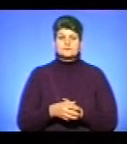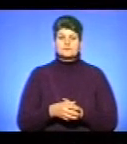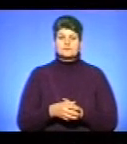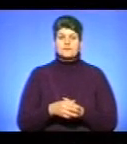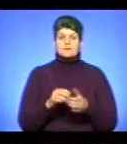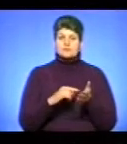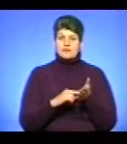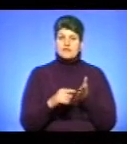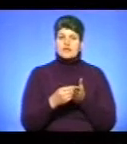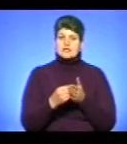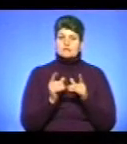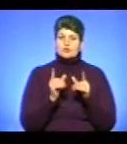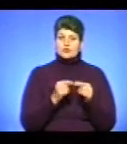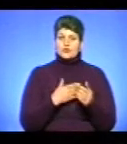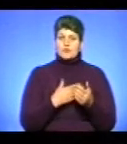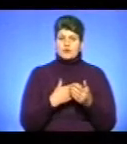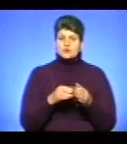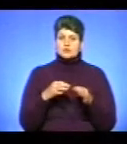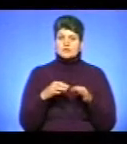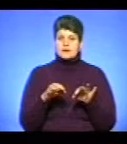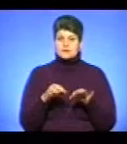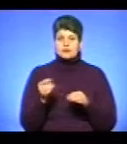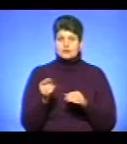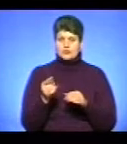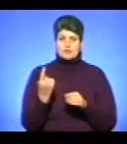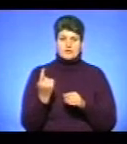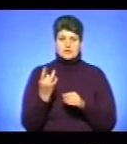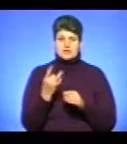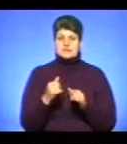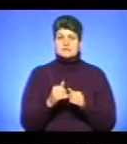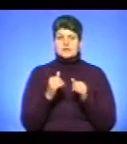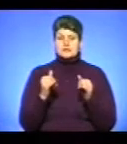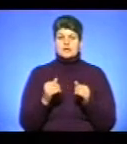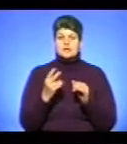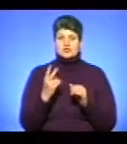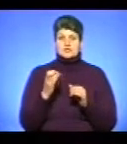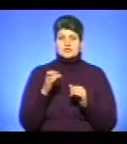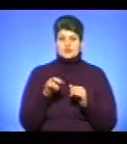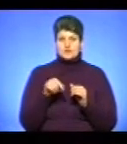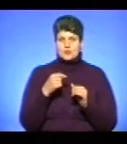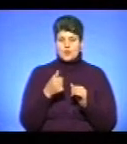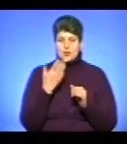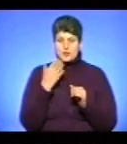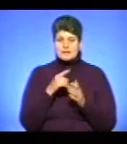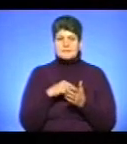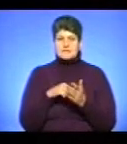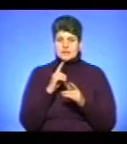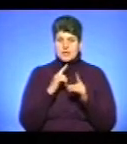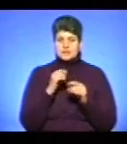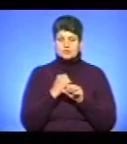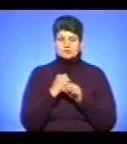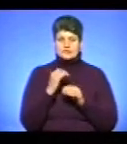Зазначу, вартість проїзду у громадському транспорті Тернополя вперше підвищували 2 січня цього року, коли міська рада ввела